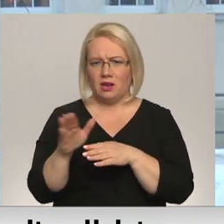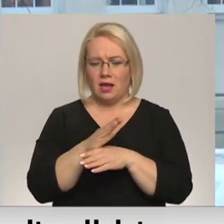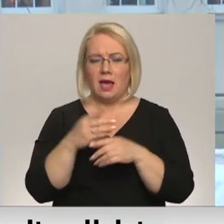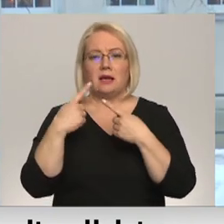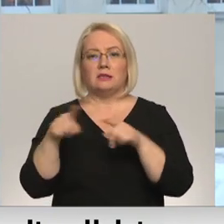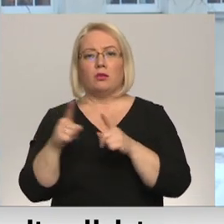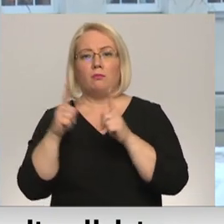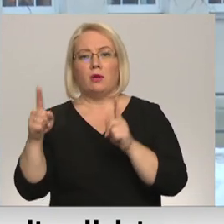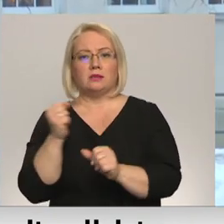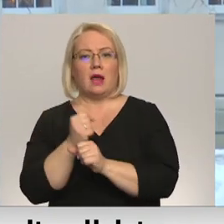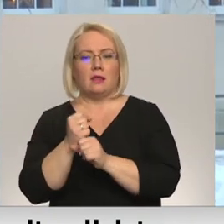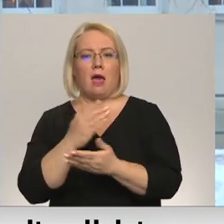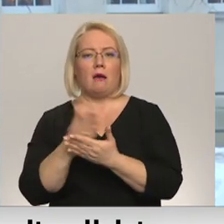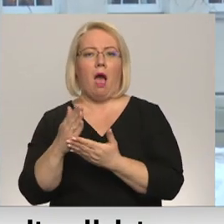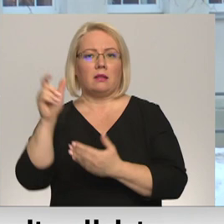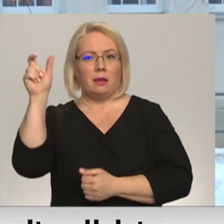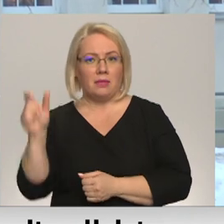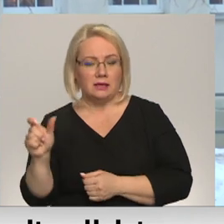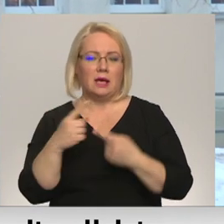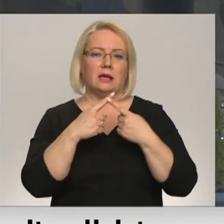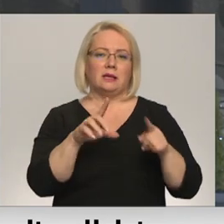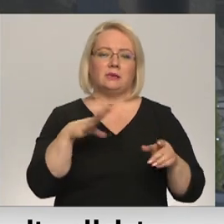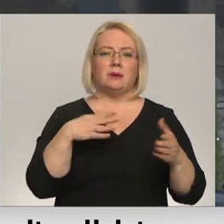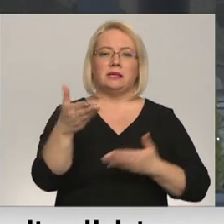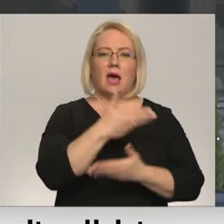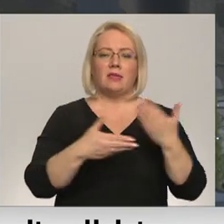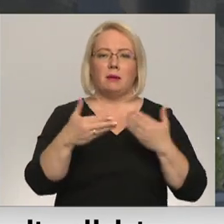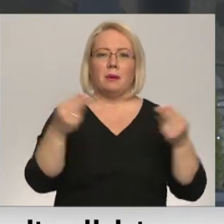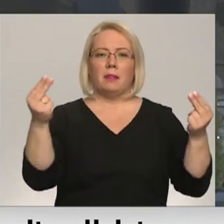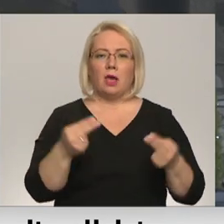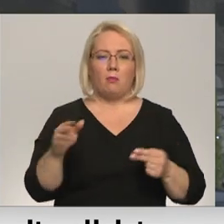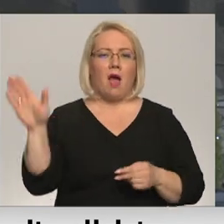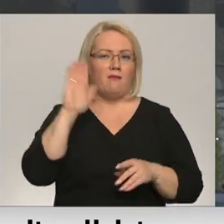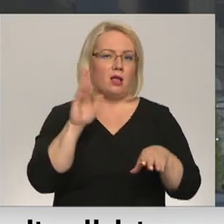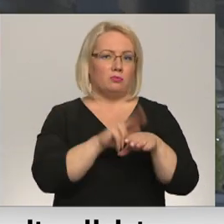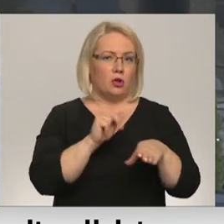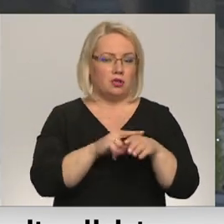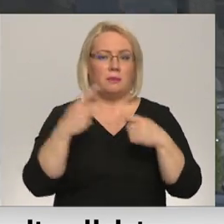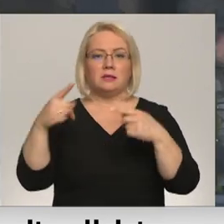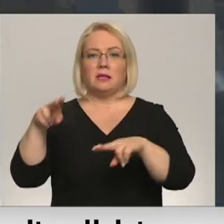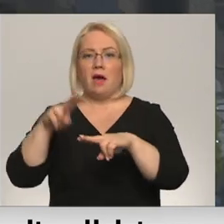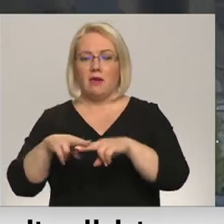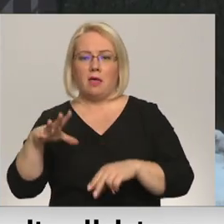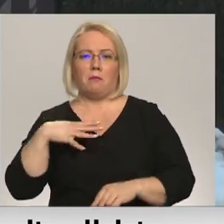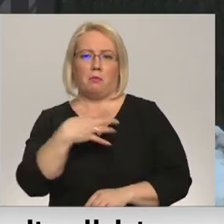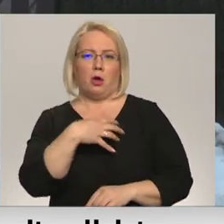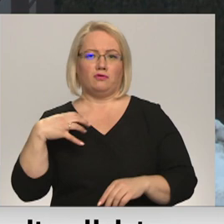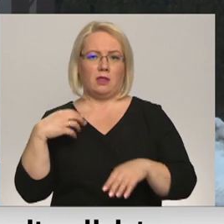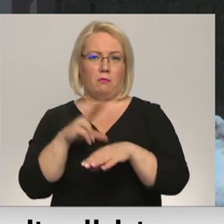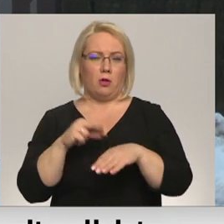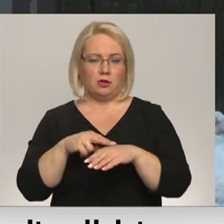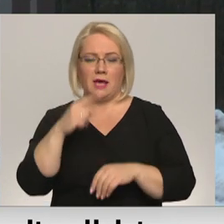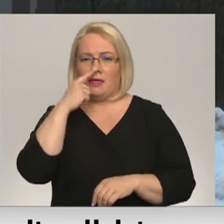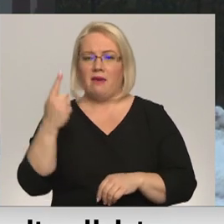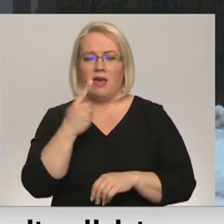darbojies kārtībnieks, citviet bijis sadarbības līgums ar valsts policiju, bet citviet darbojusies pašvaldības policiju. Nevienā